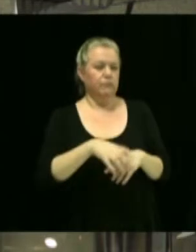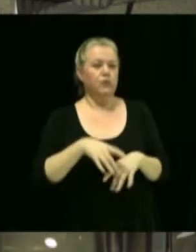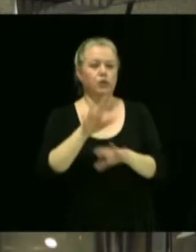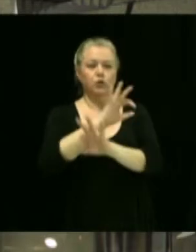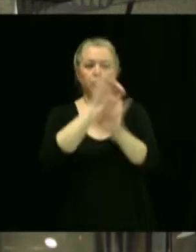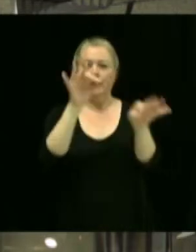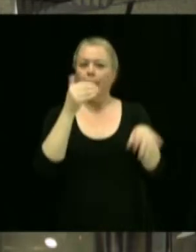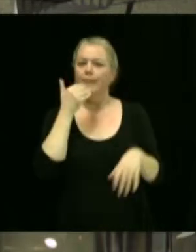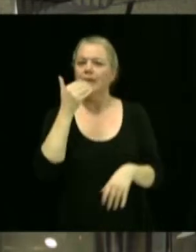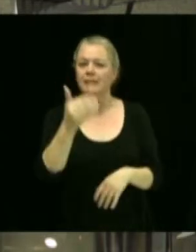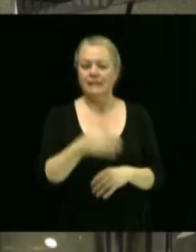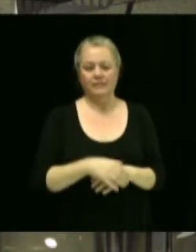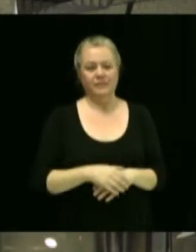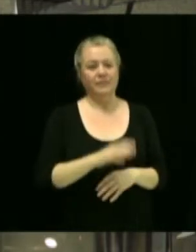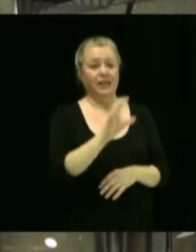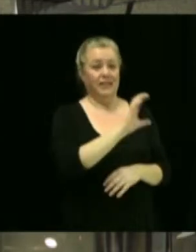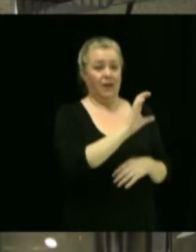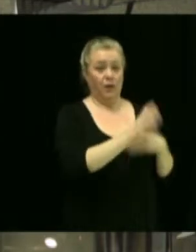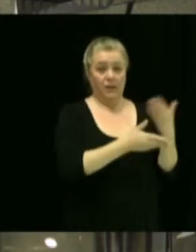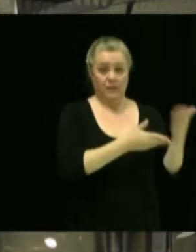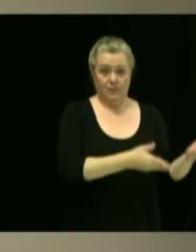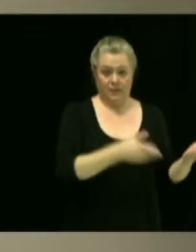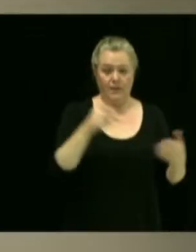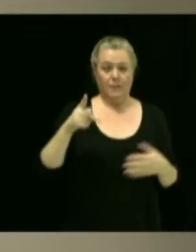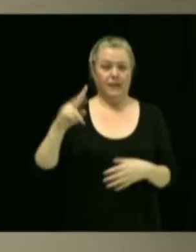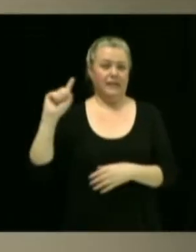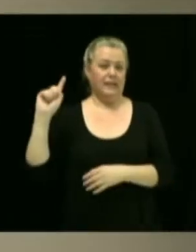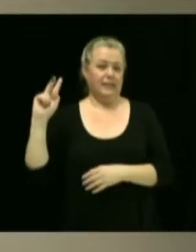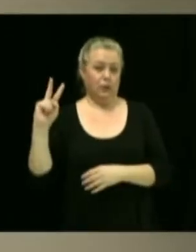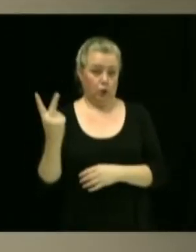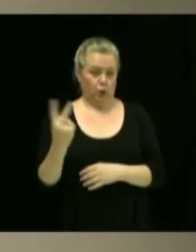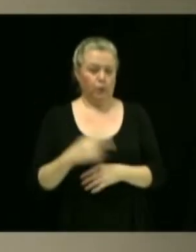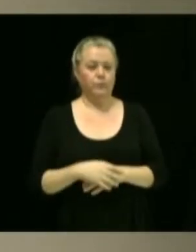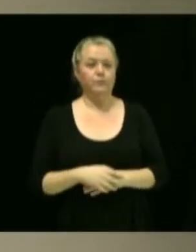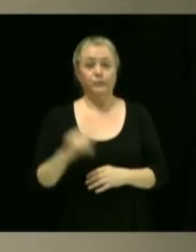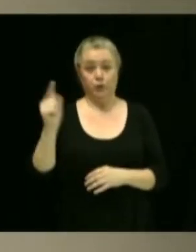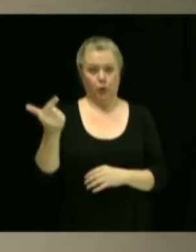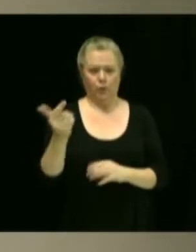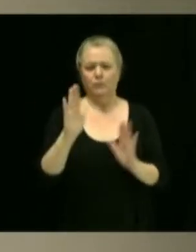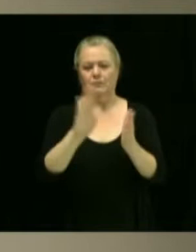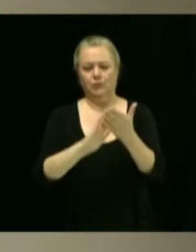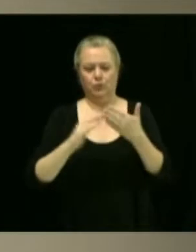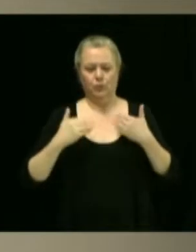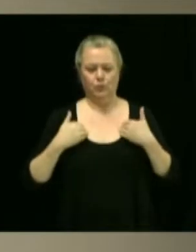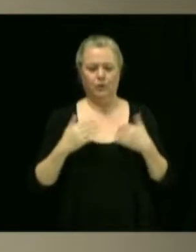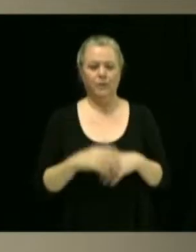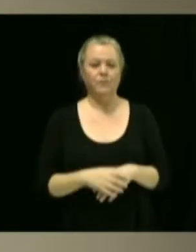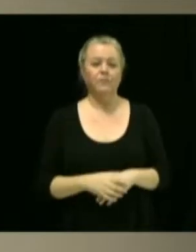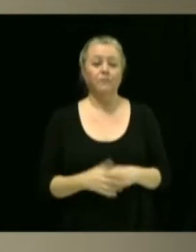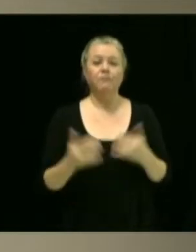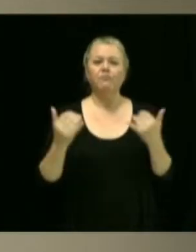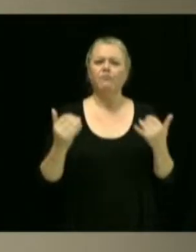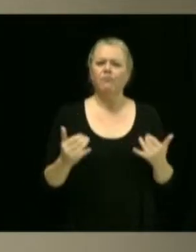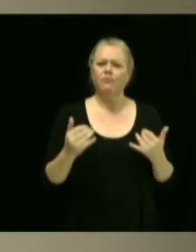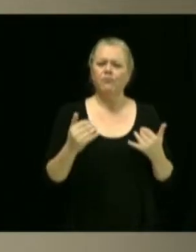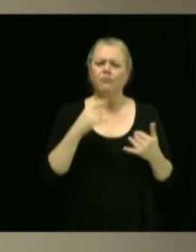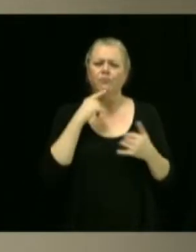Caroline propose. Patrick second. Création du poste procureur municipal civil et pénal.